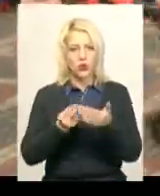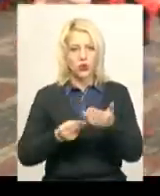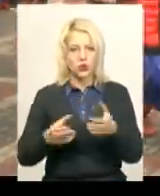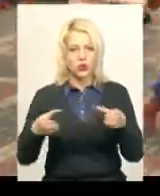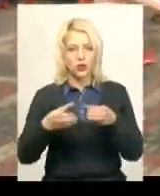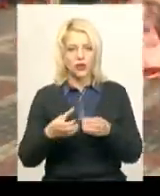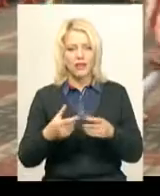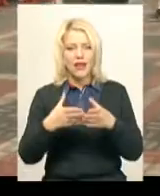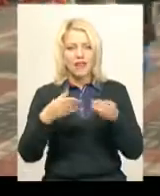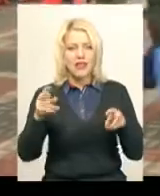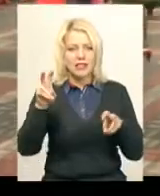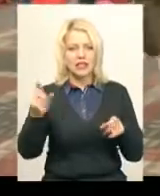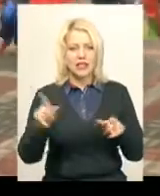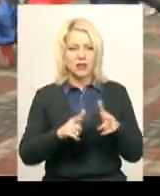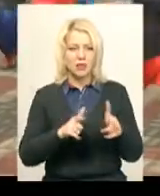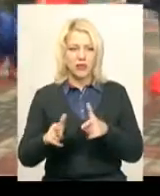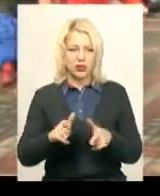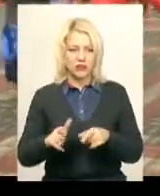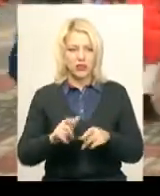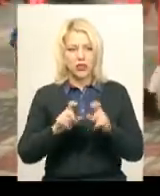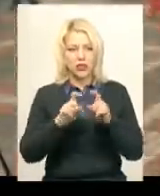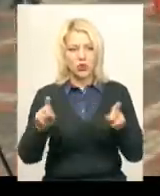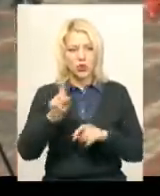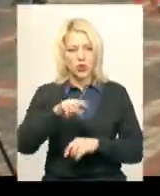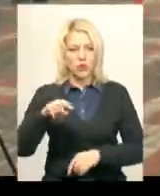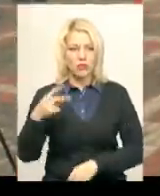підготували вихованці загальноосвітньої школи номер 24.